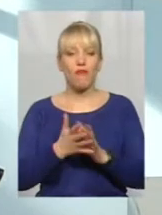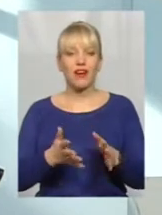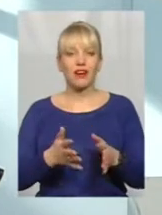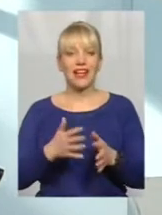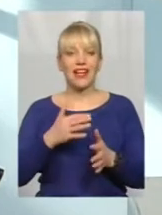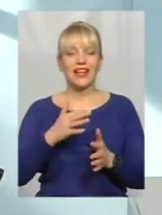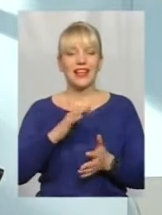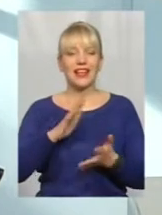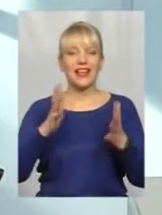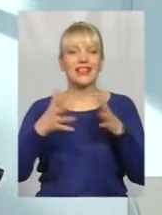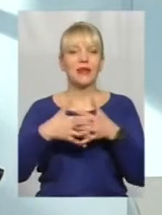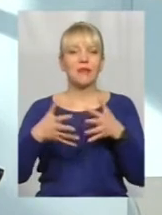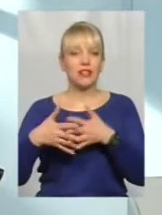план.